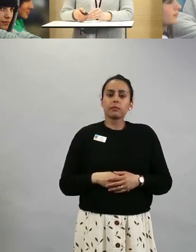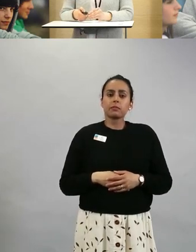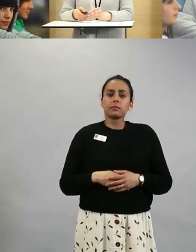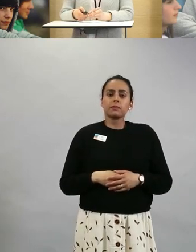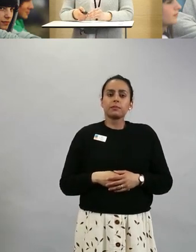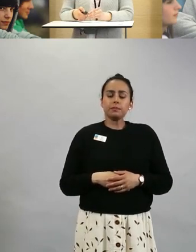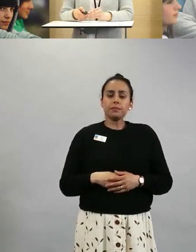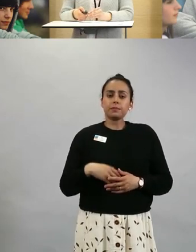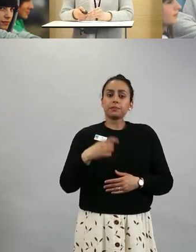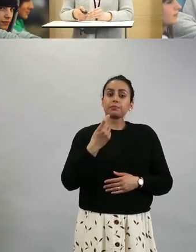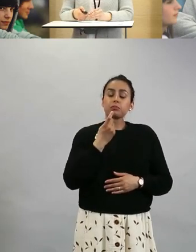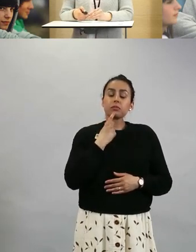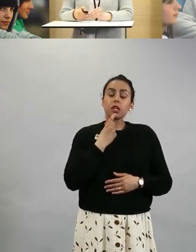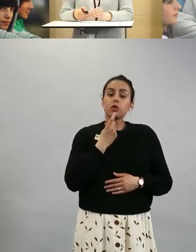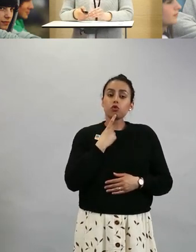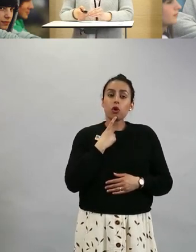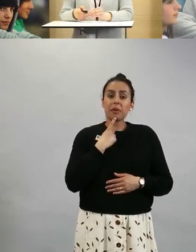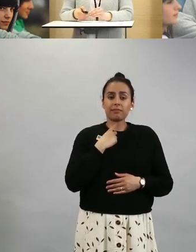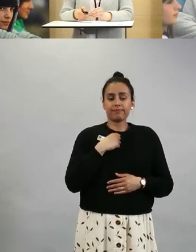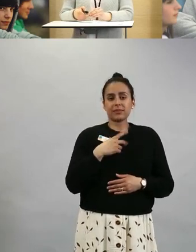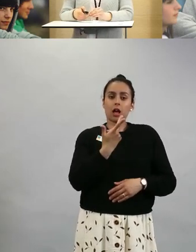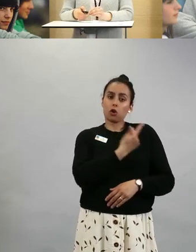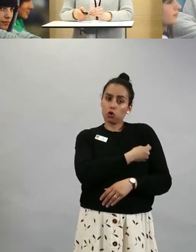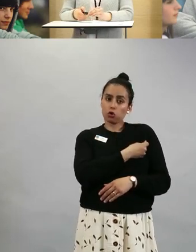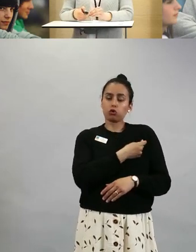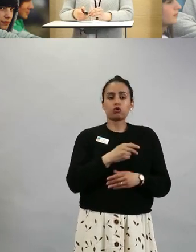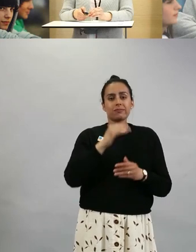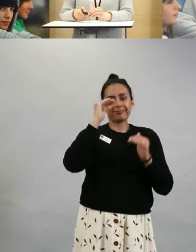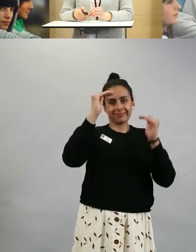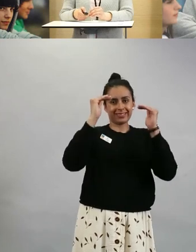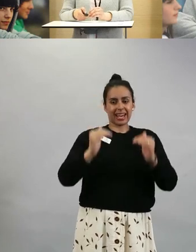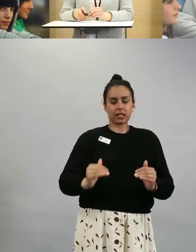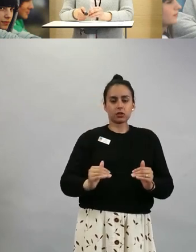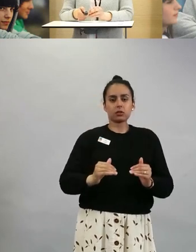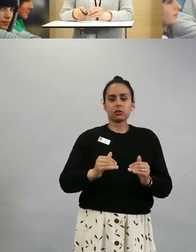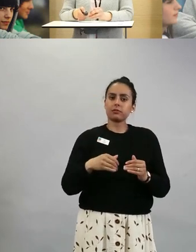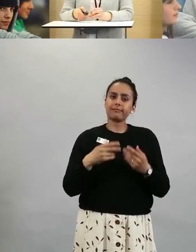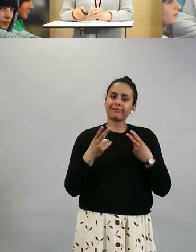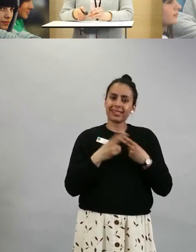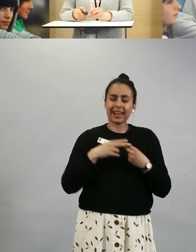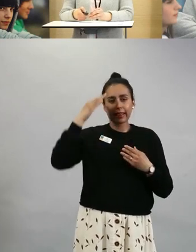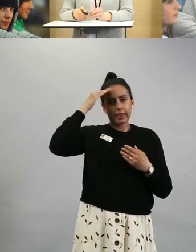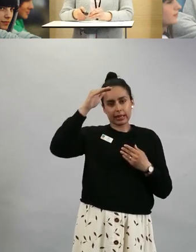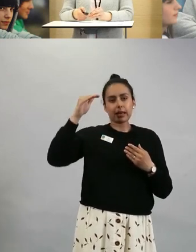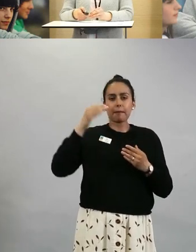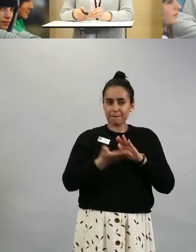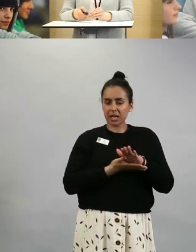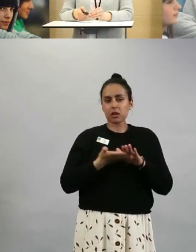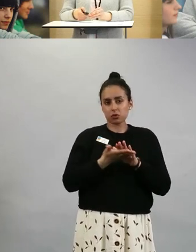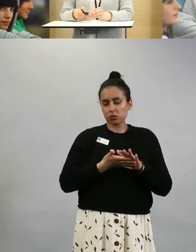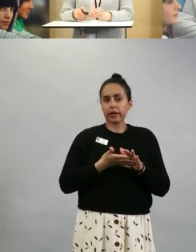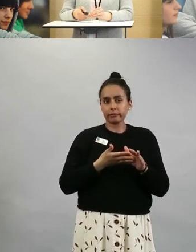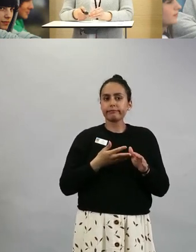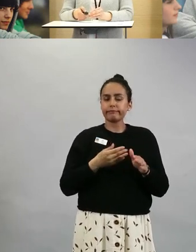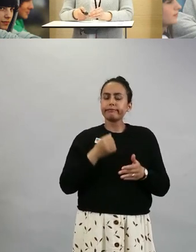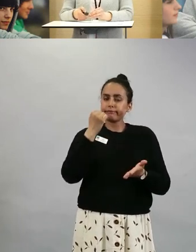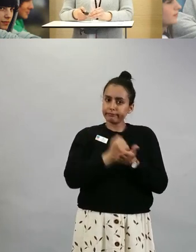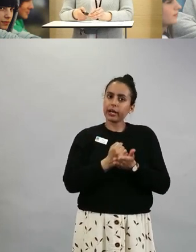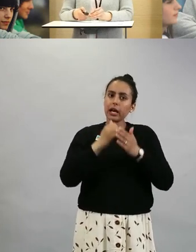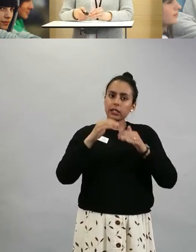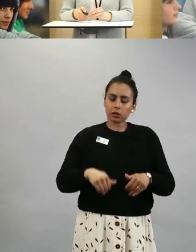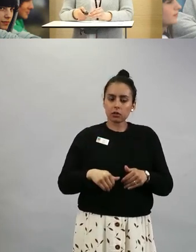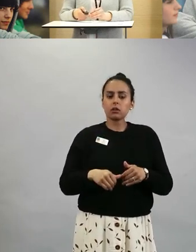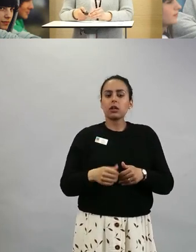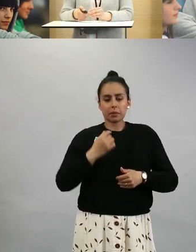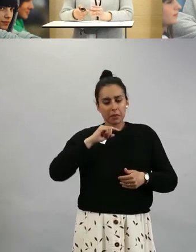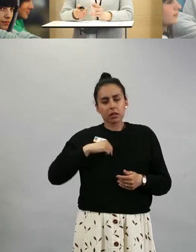Suomen rokotusjärjestys on tehty lääketieteellisin perustein. siinä on katsottu nimenomaan sitä, että kenellä